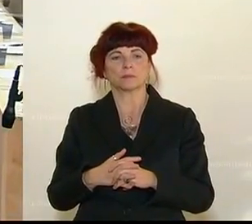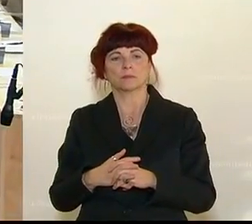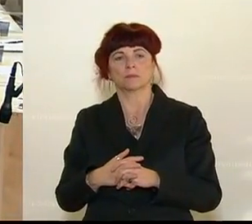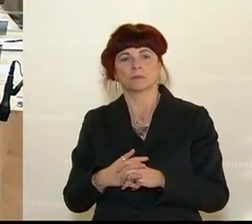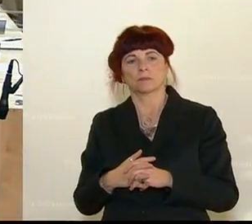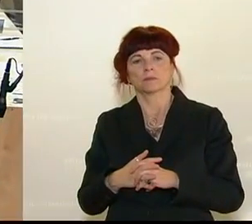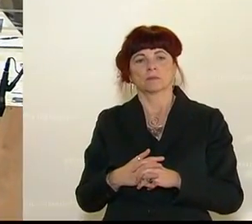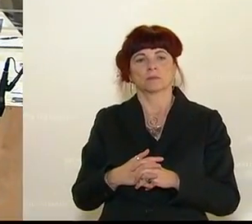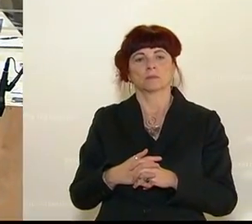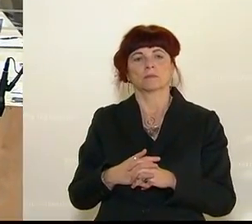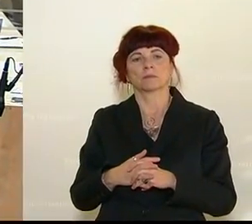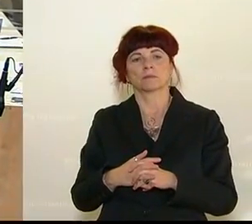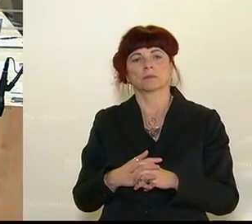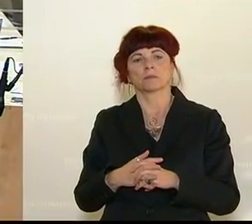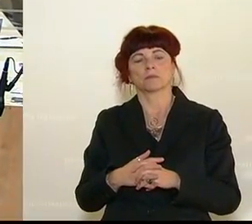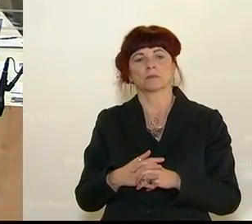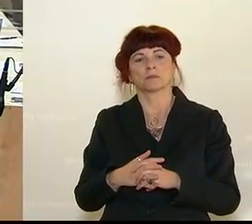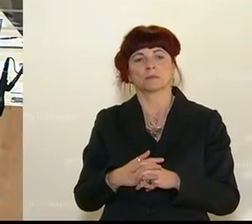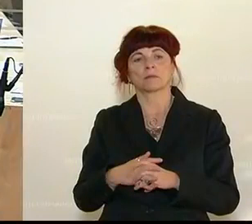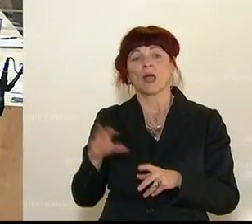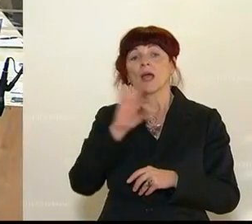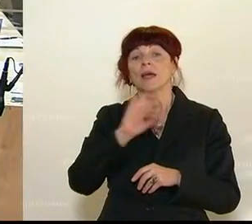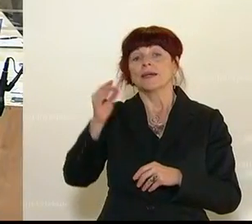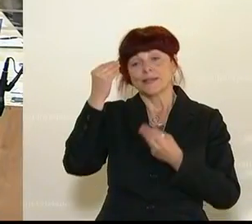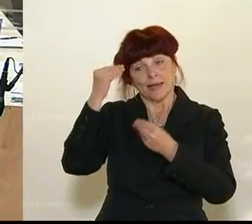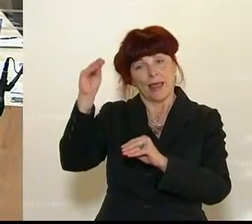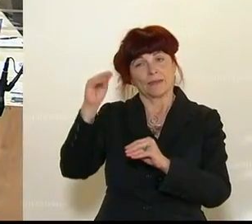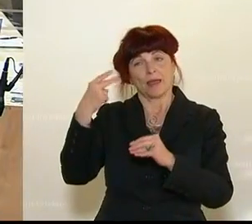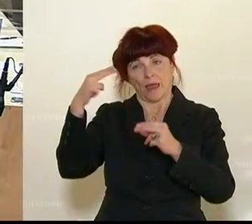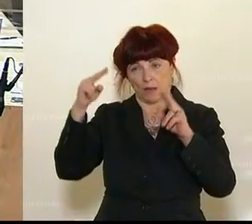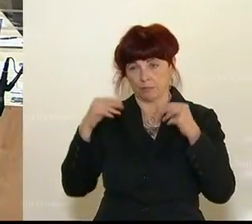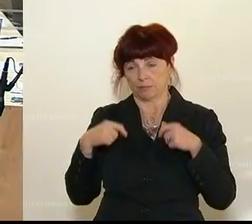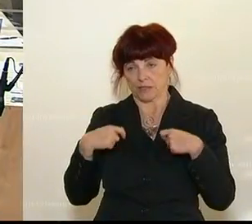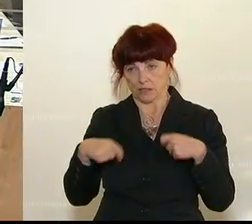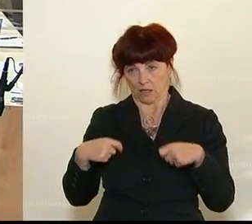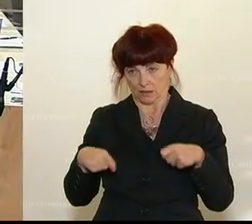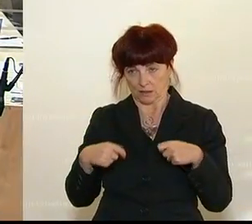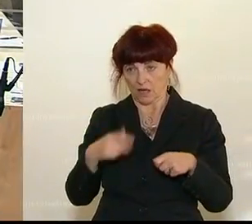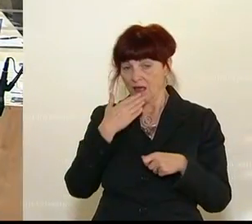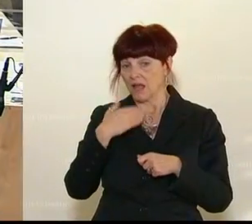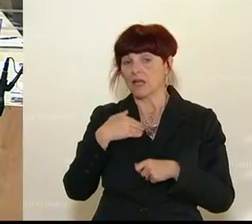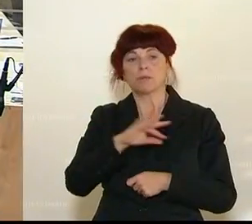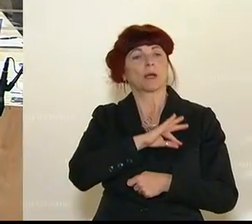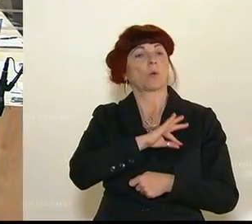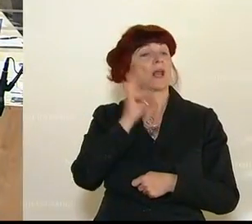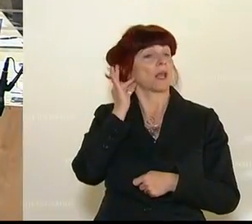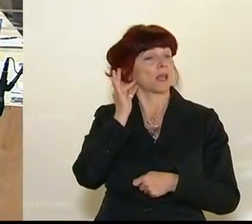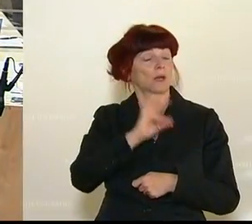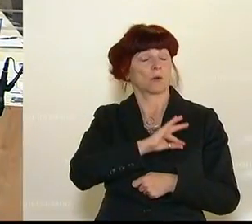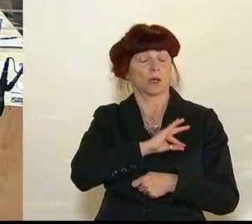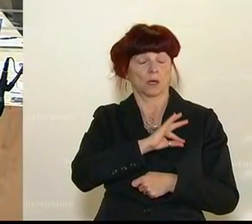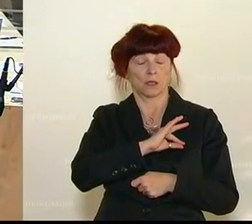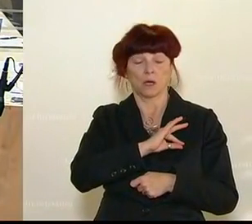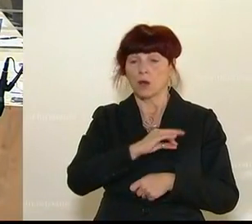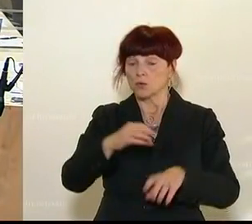Sehr geehrter Herr Präsident, liebe Kolleginnen und Kollegen, liebe